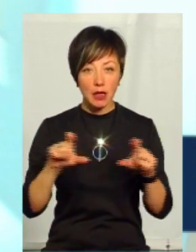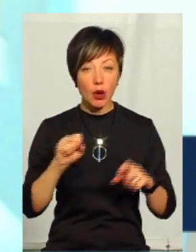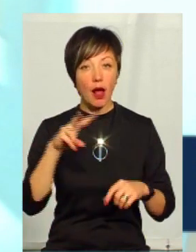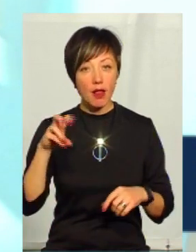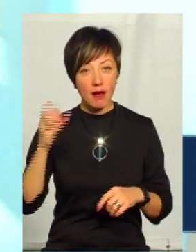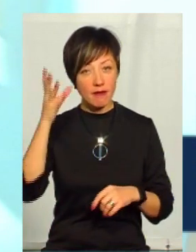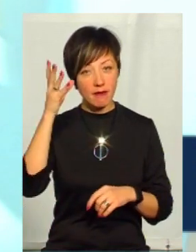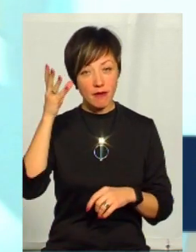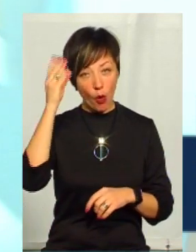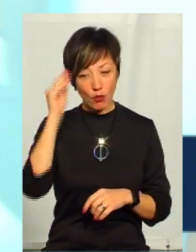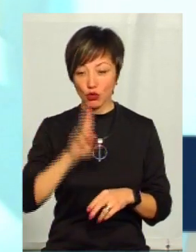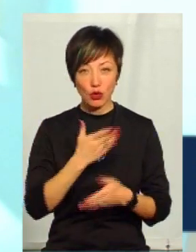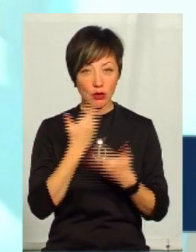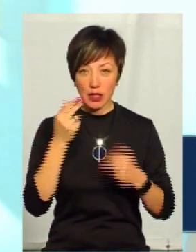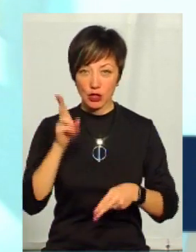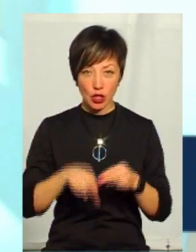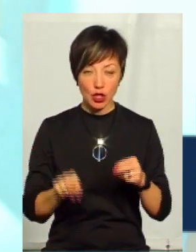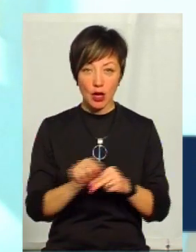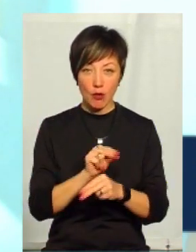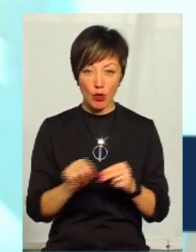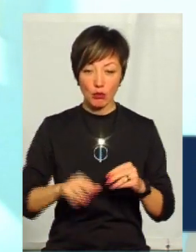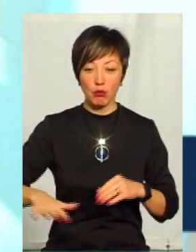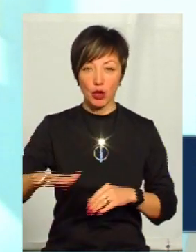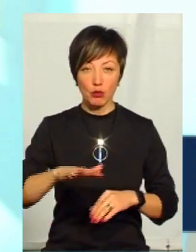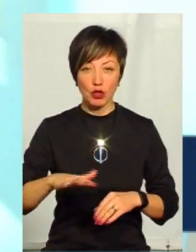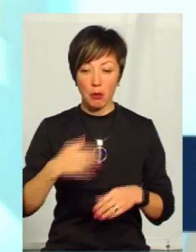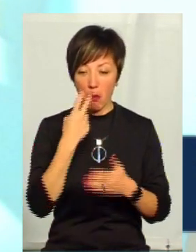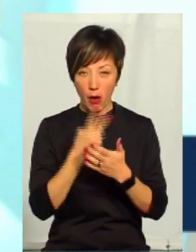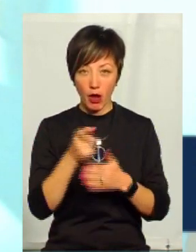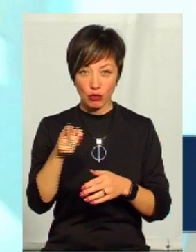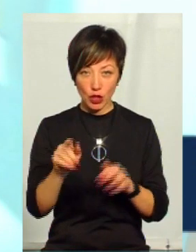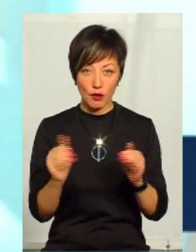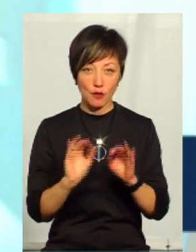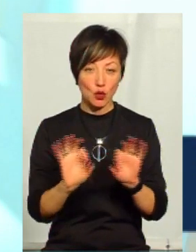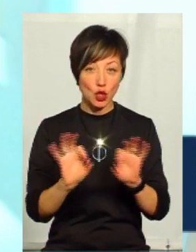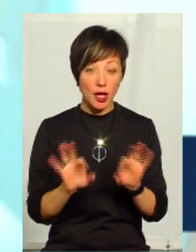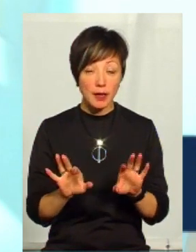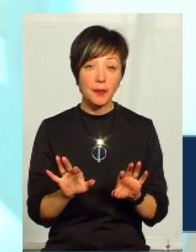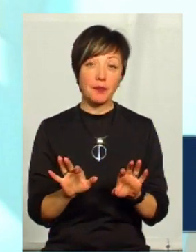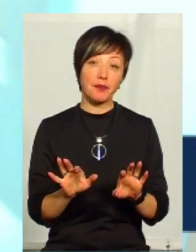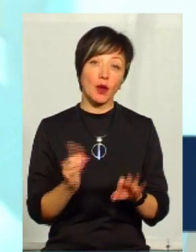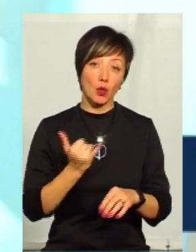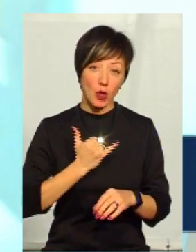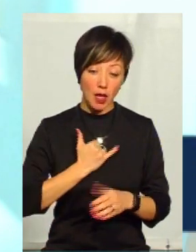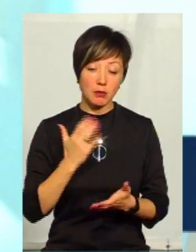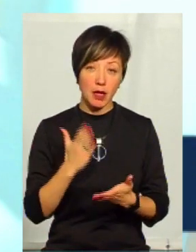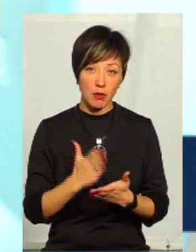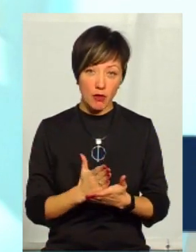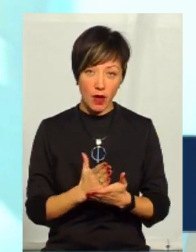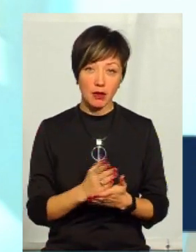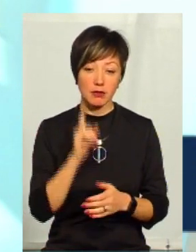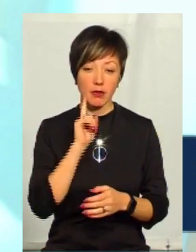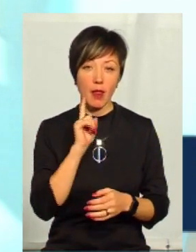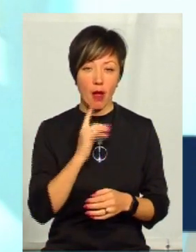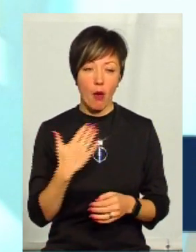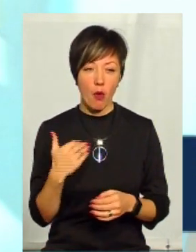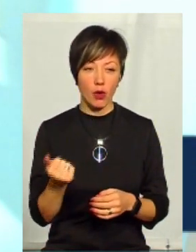враховуючи те, що незакінчений ремонт основних приміщень, які ми бачили в сюжеті, то вони в нас перебувають на правах